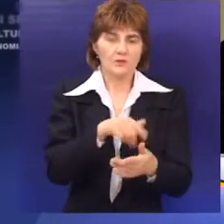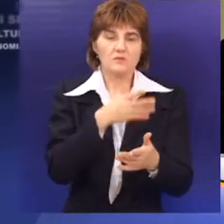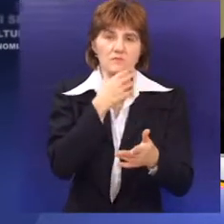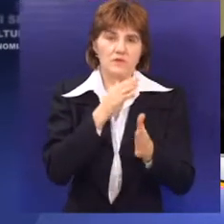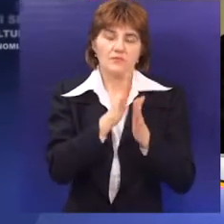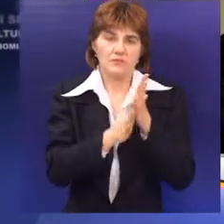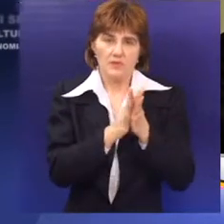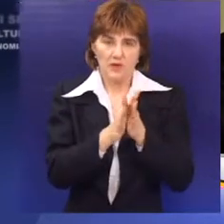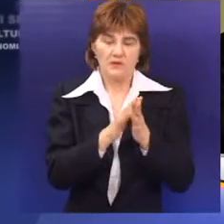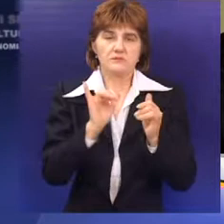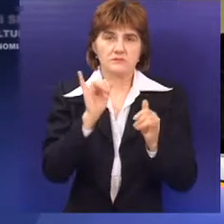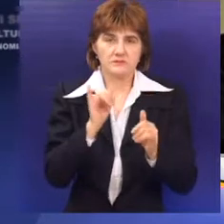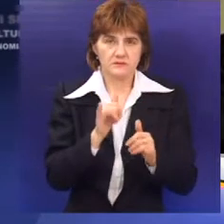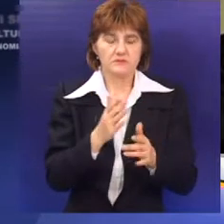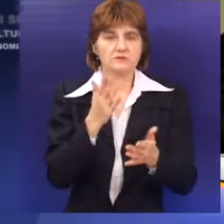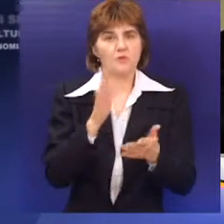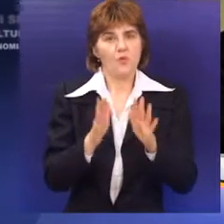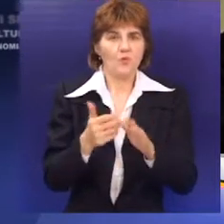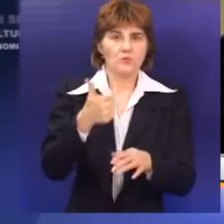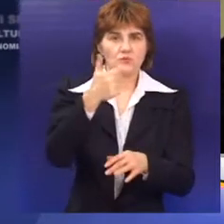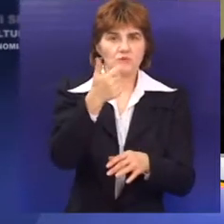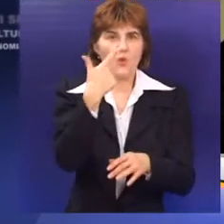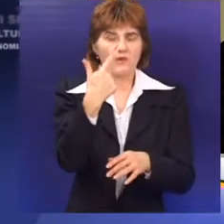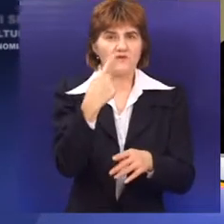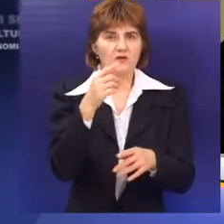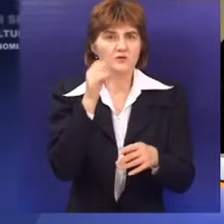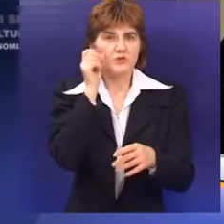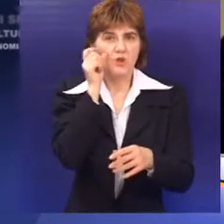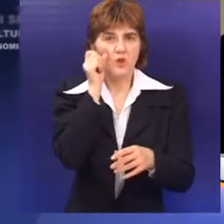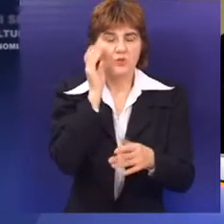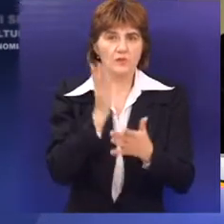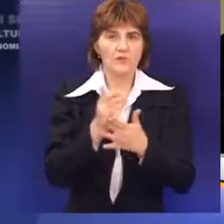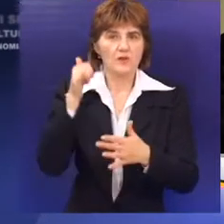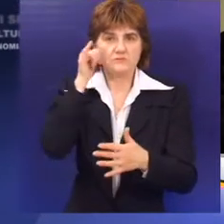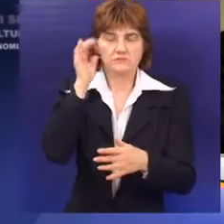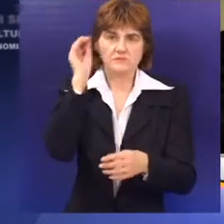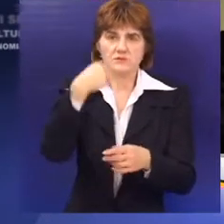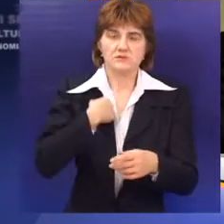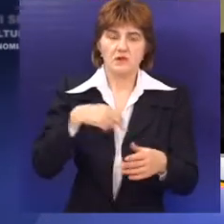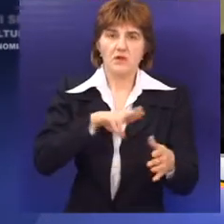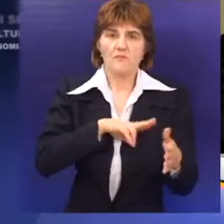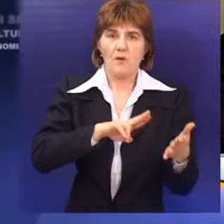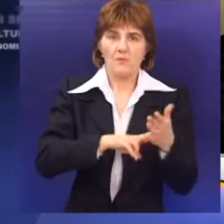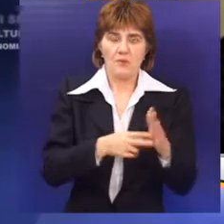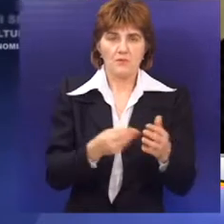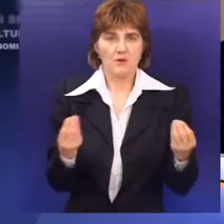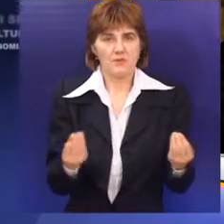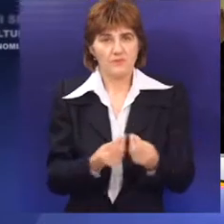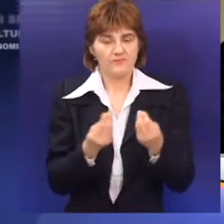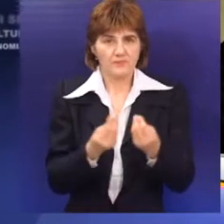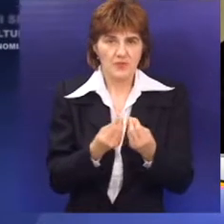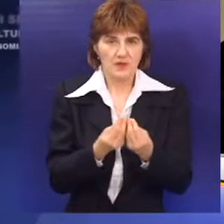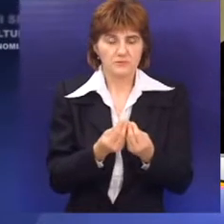preko 120 zahteva telefonski put. Znači nemaju taj strah da saopšte neki problem ili neku